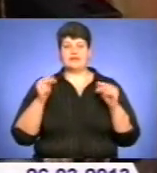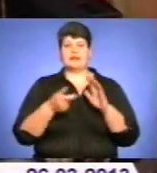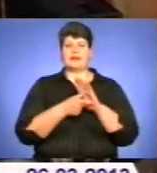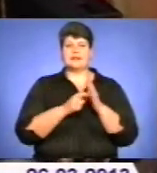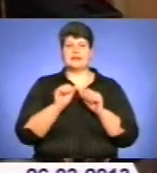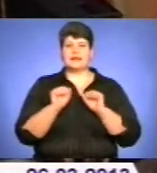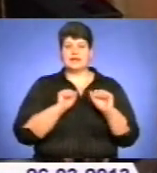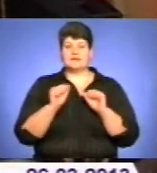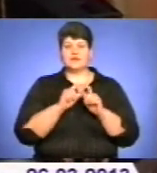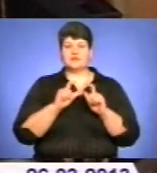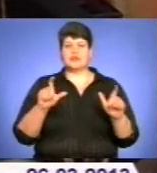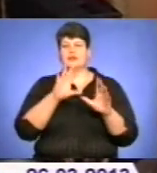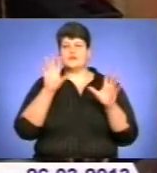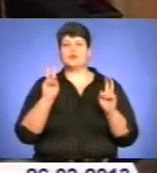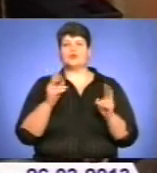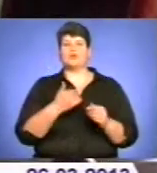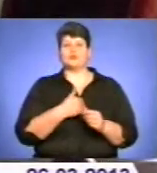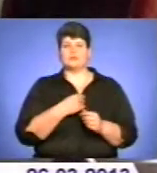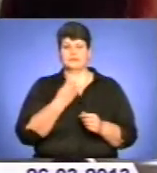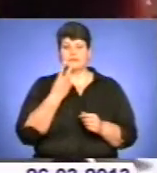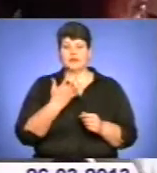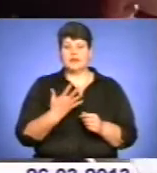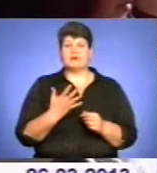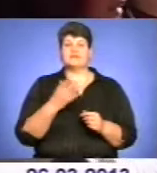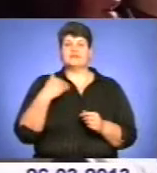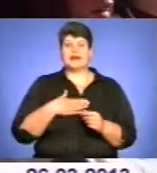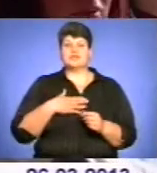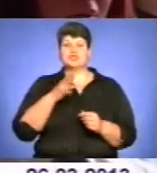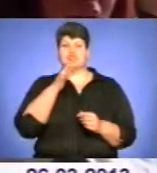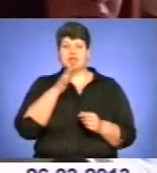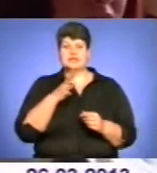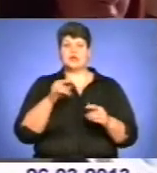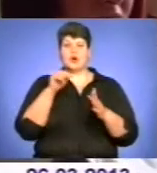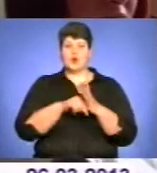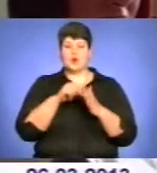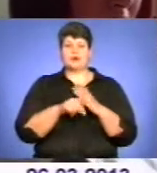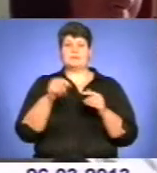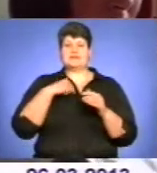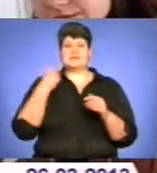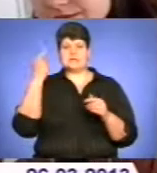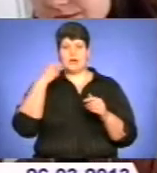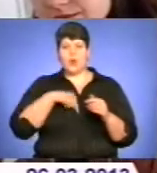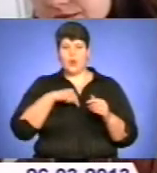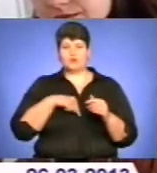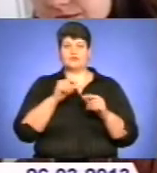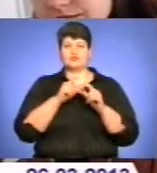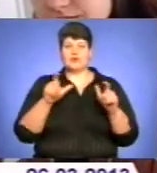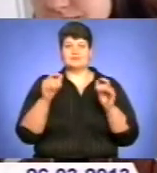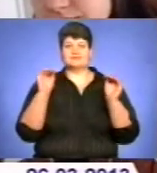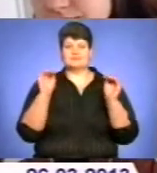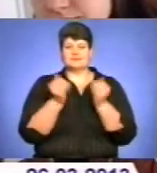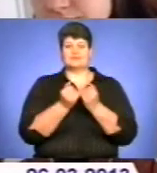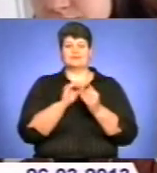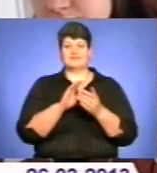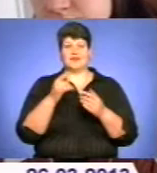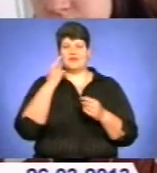керівників шкіл та усіх охочих. Адже у наш час роль психологу у школі часто применшують, недооцінюють, а насправді